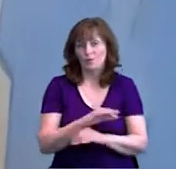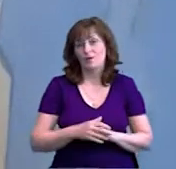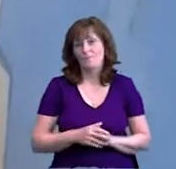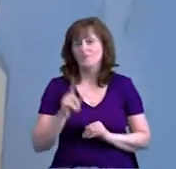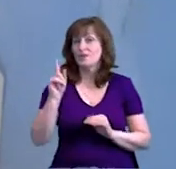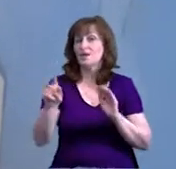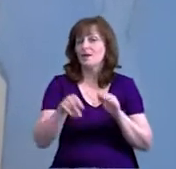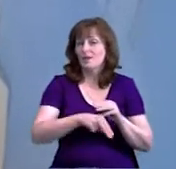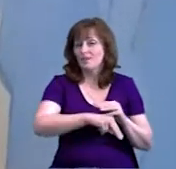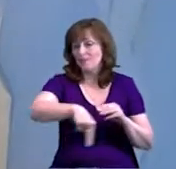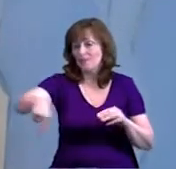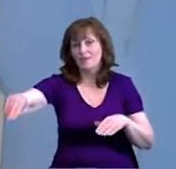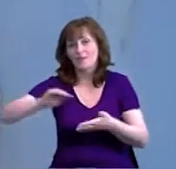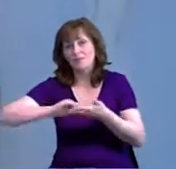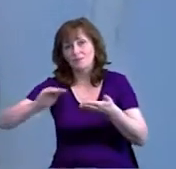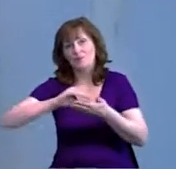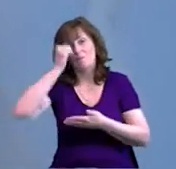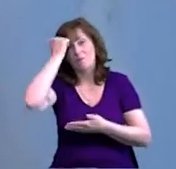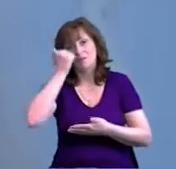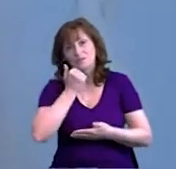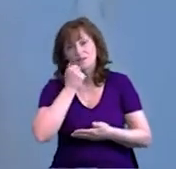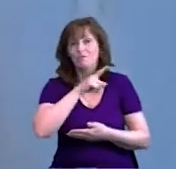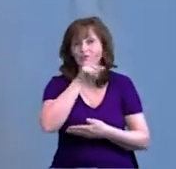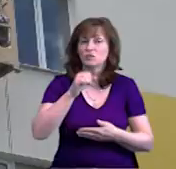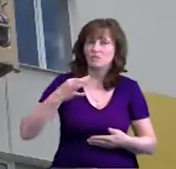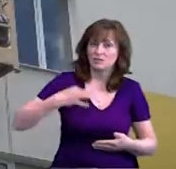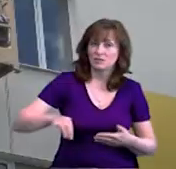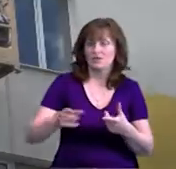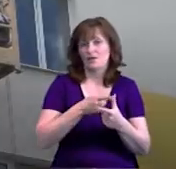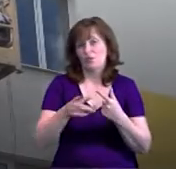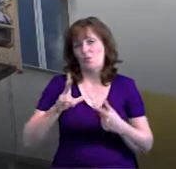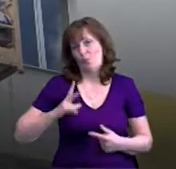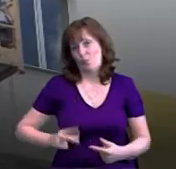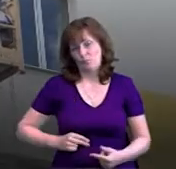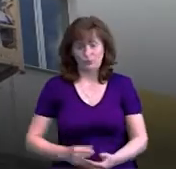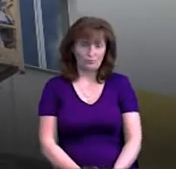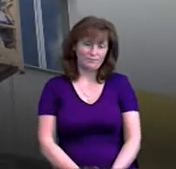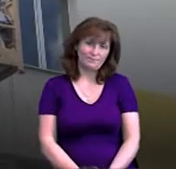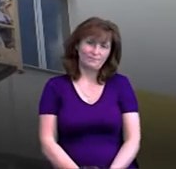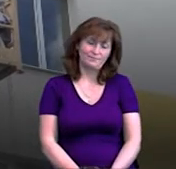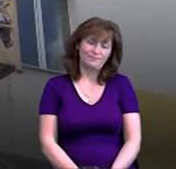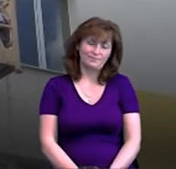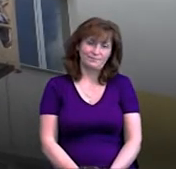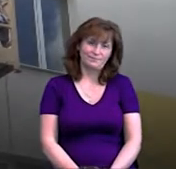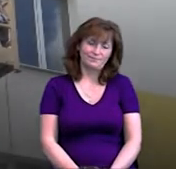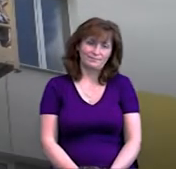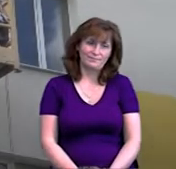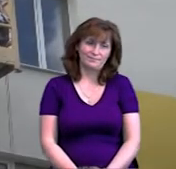і написати там воно рядом «Спасіба» за сина, ліба доча. Юлія Кулика, Роман Закревський. Новини на Суспільному.